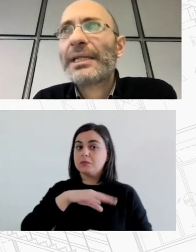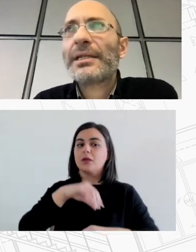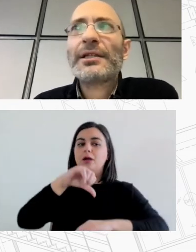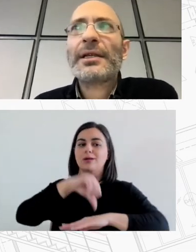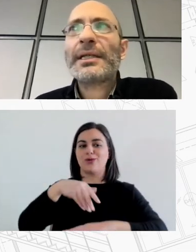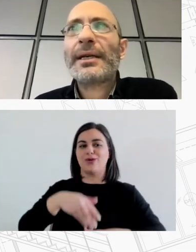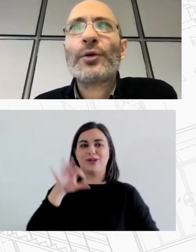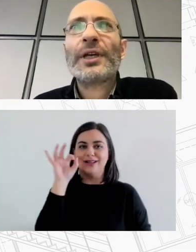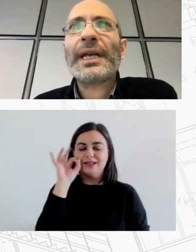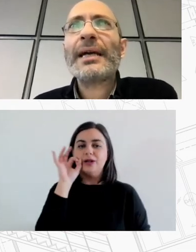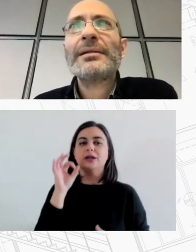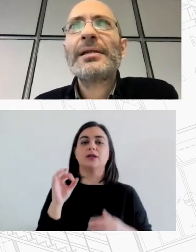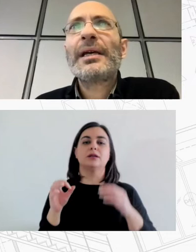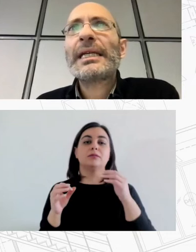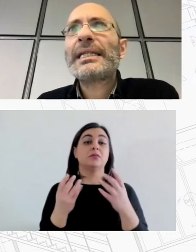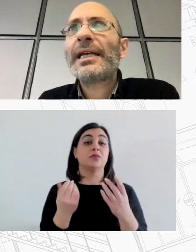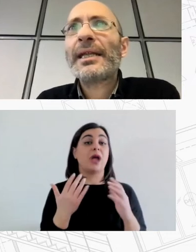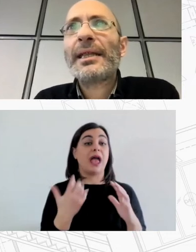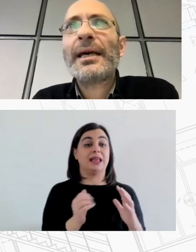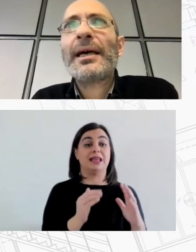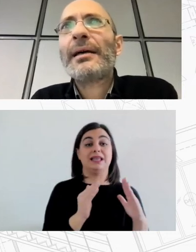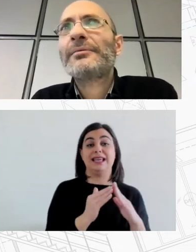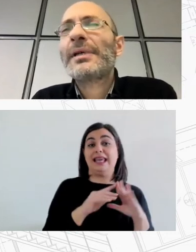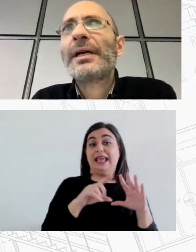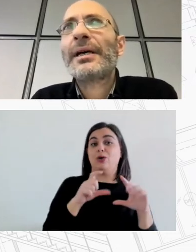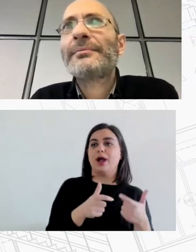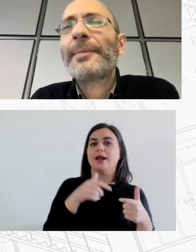πιέσεις στα μηκοκυριά και συνέχεια θα